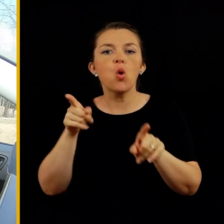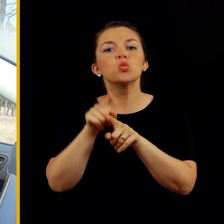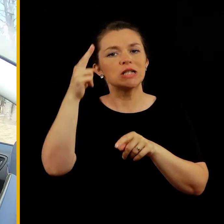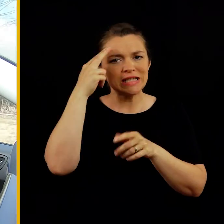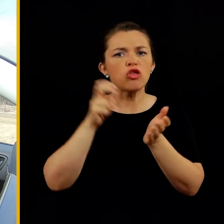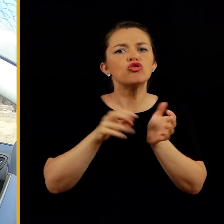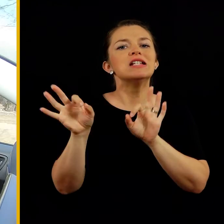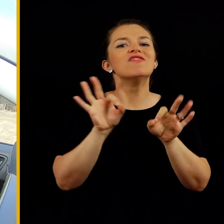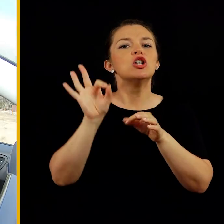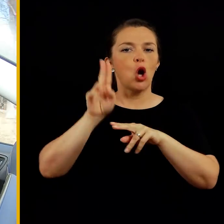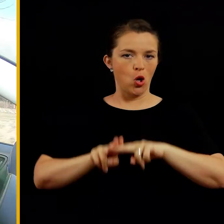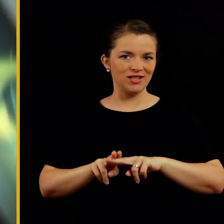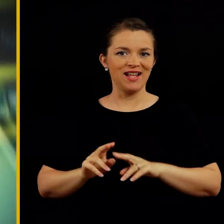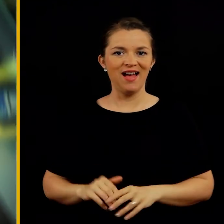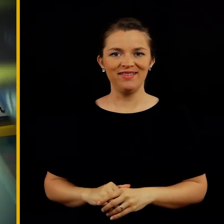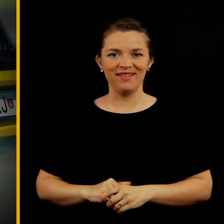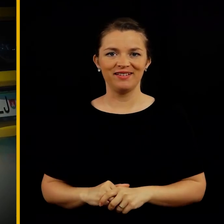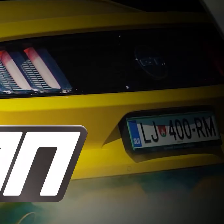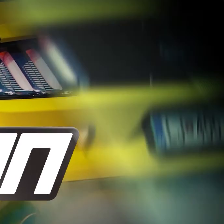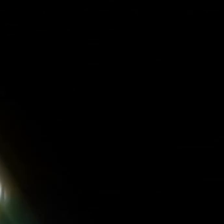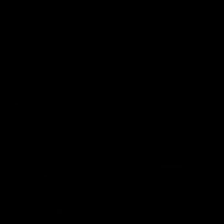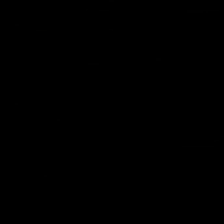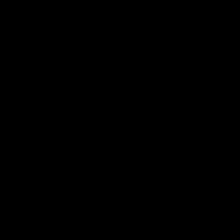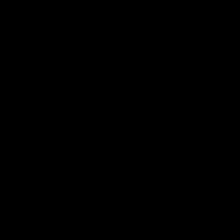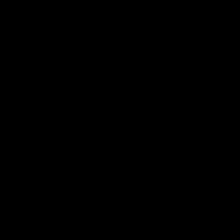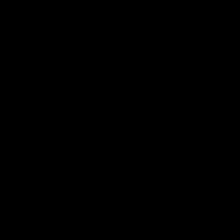še vedno sveže. Hvala še vedno.